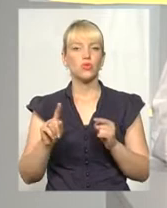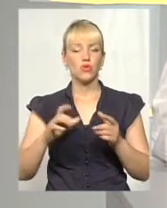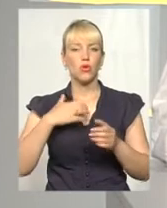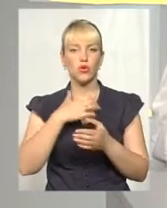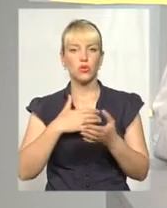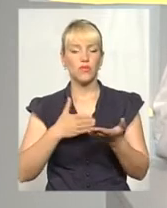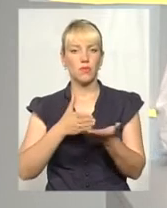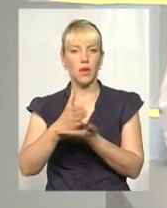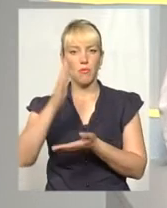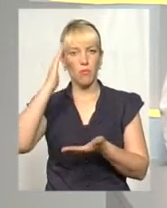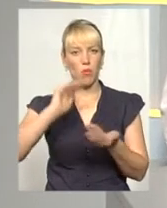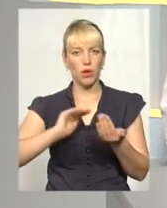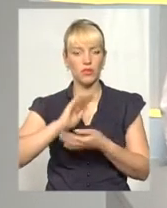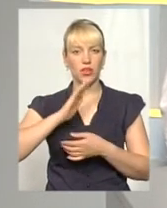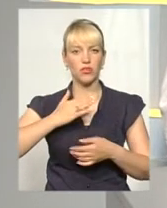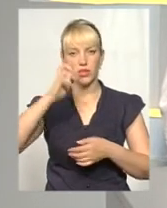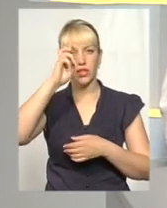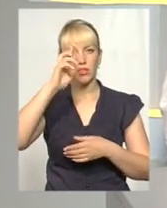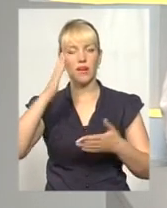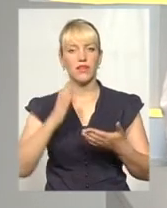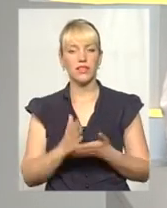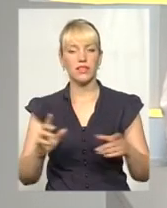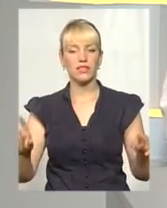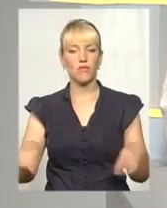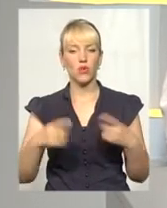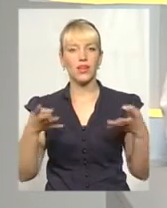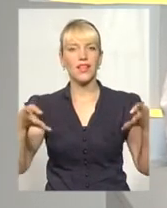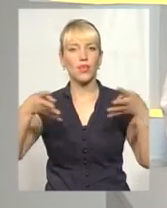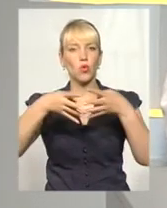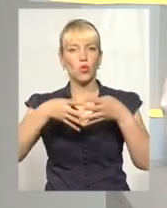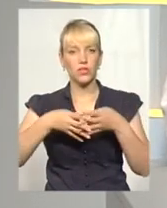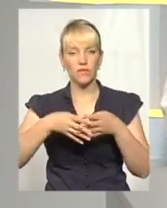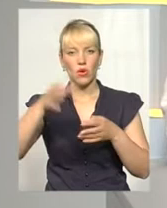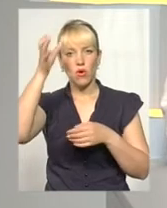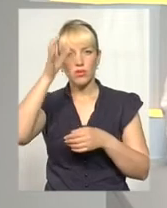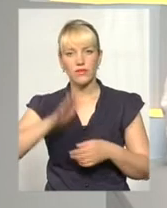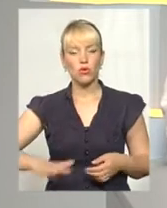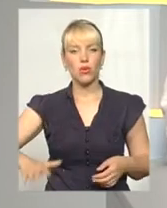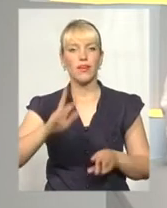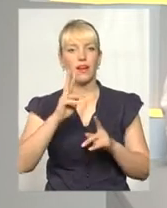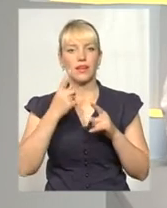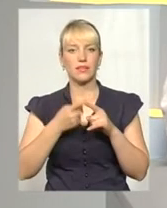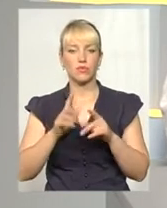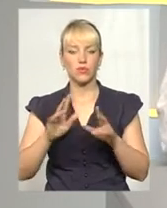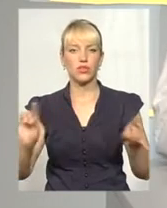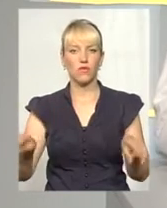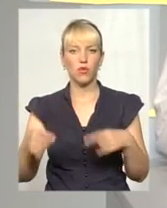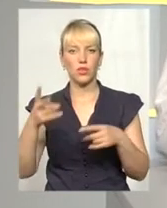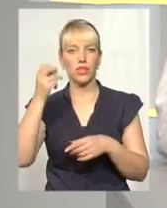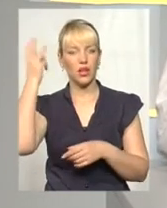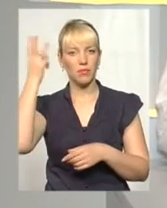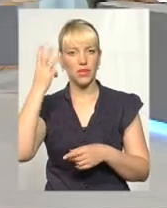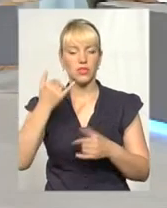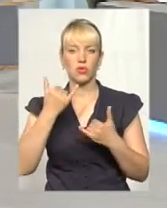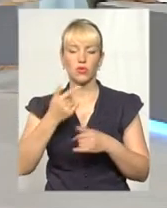нашої держави зараз є створення інклюзивного освітнього простору. Як будемо його створювати на Хмельниччині, говоримо сьогодні у цій